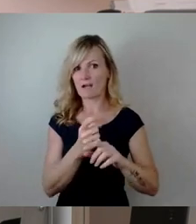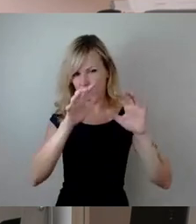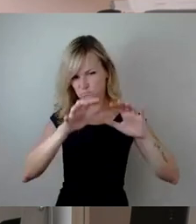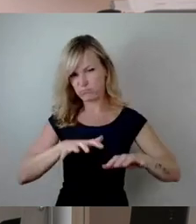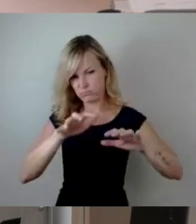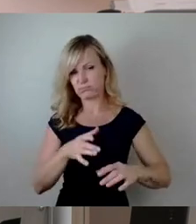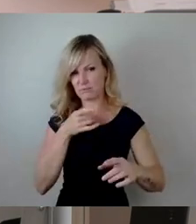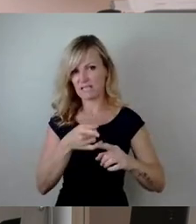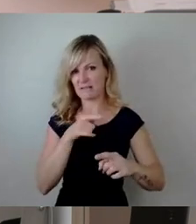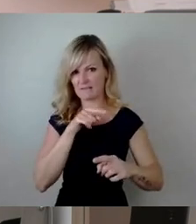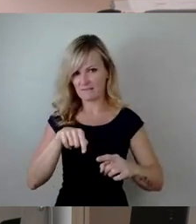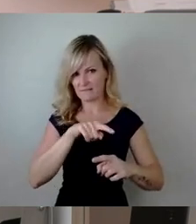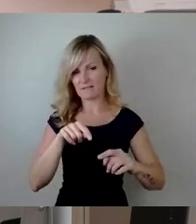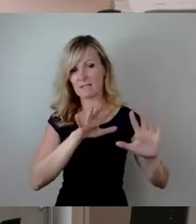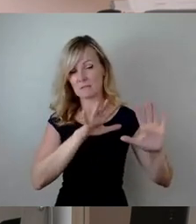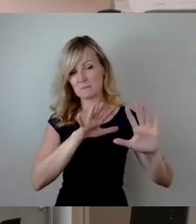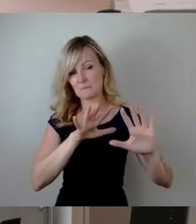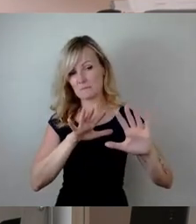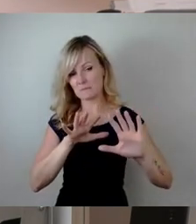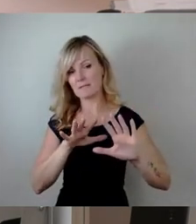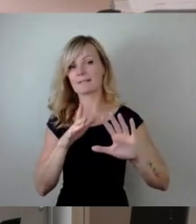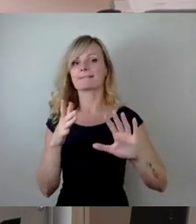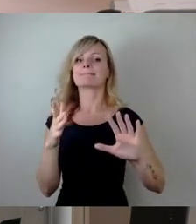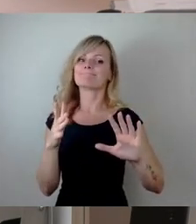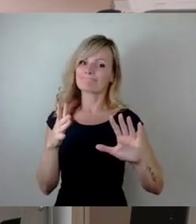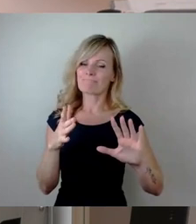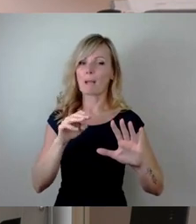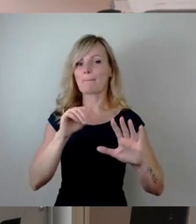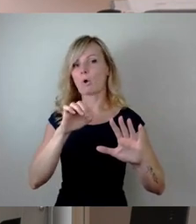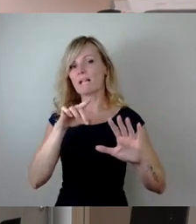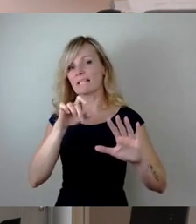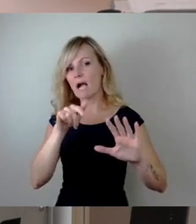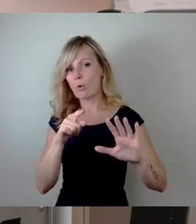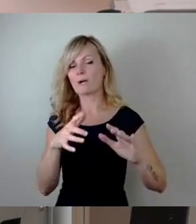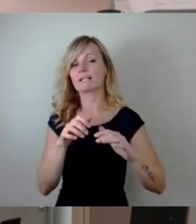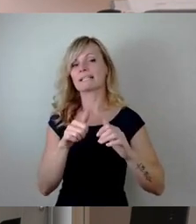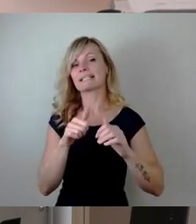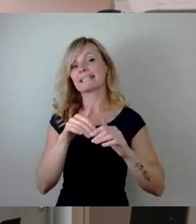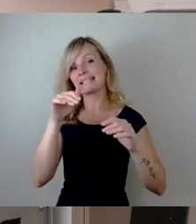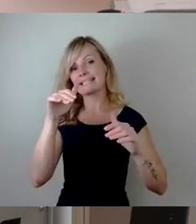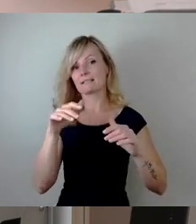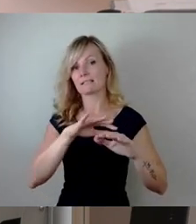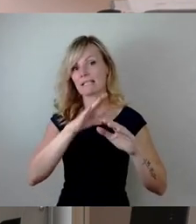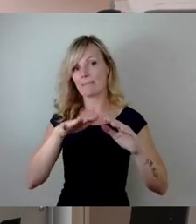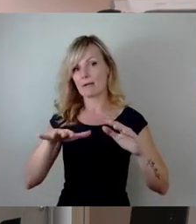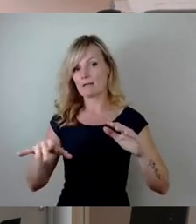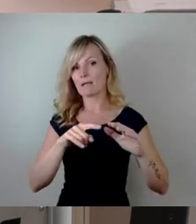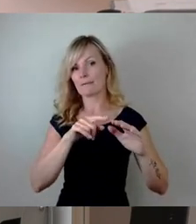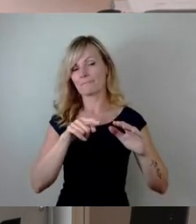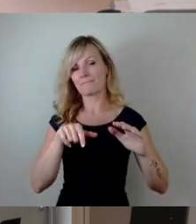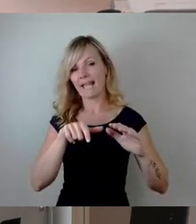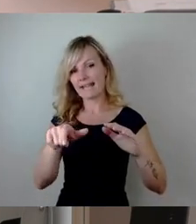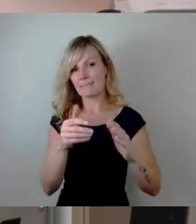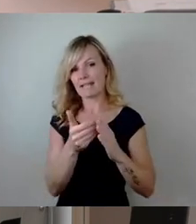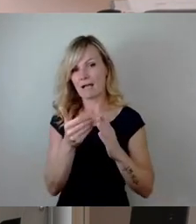Einzugsgebiet der Elbe, also Riesengebirge, Moldau-Einzugsgebiet, weniger Niederschläge erwartet.